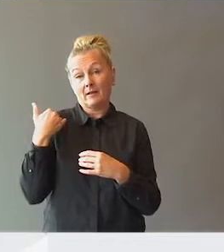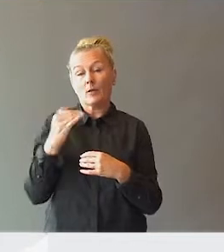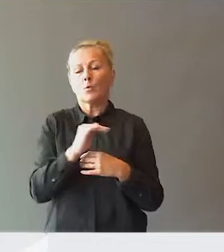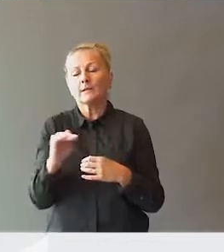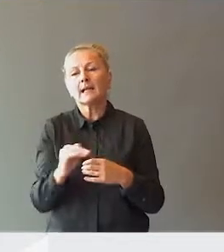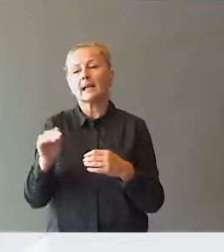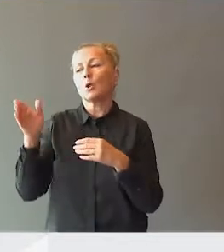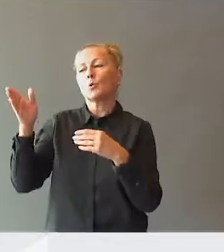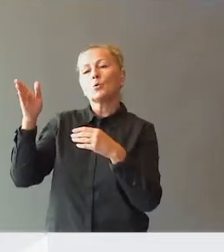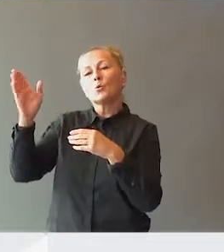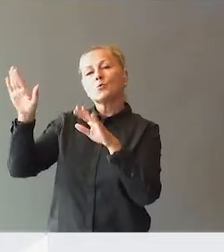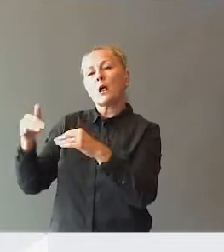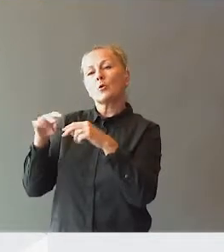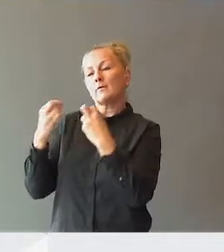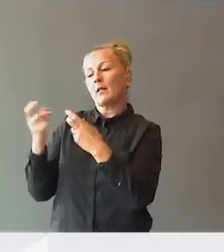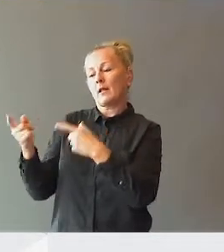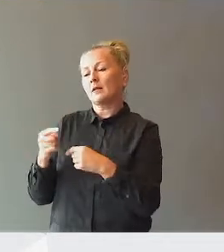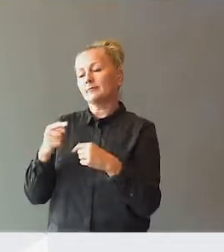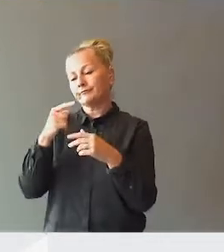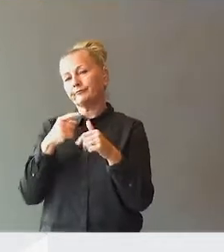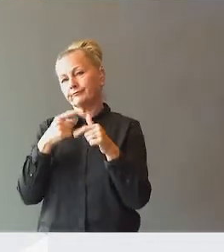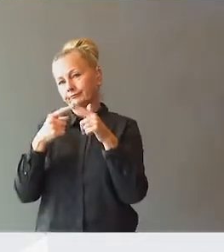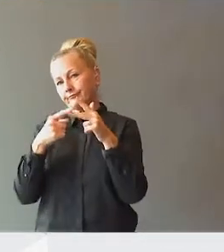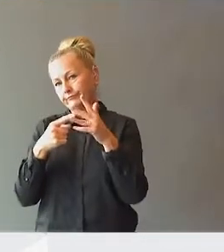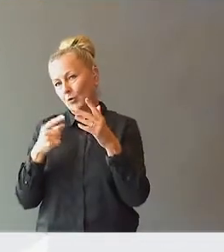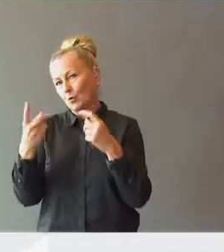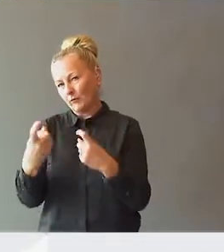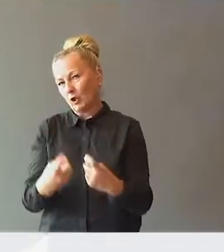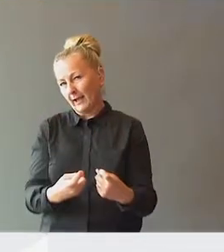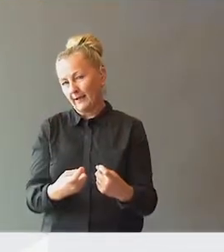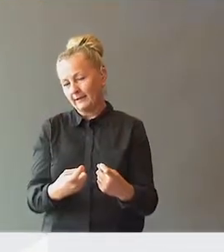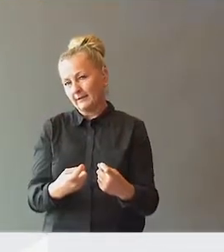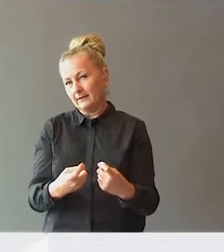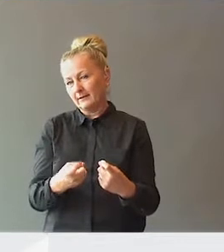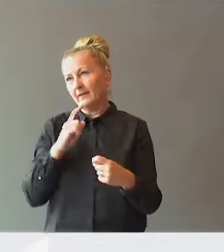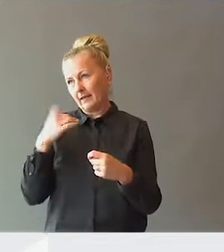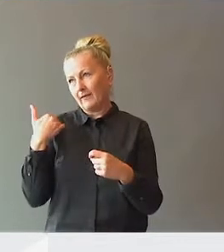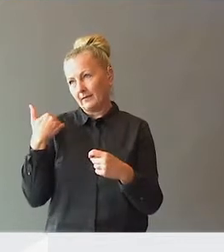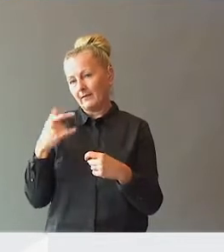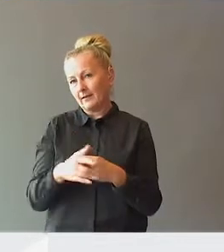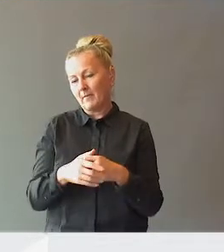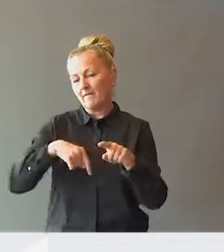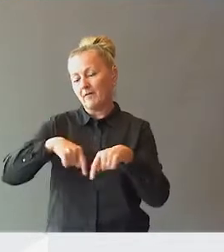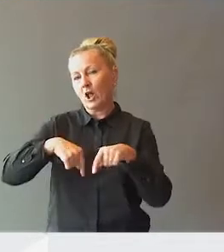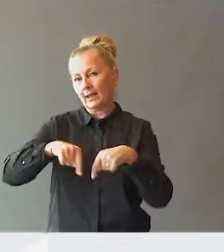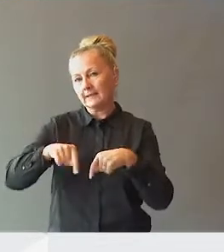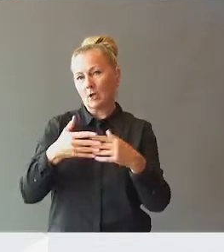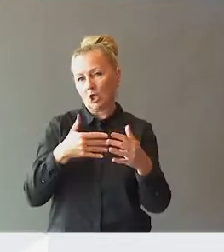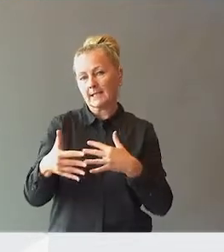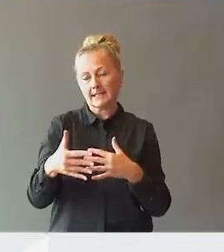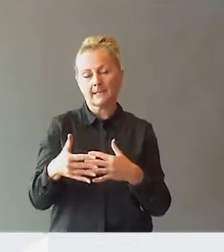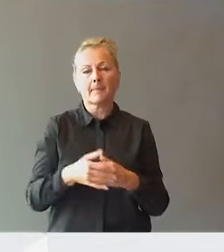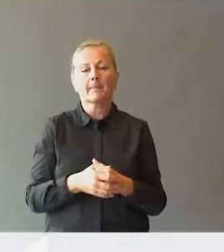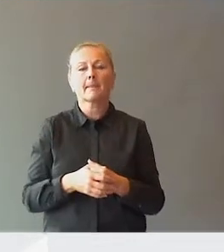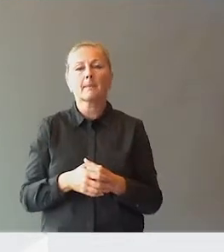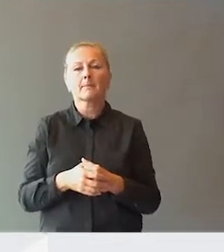Nordalutvalget peker på noen utfordringer. Vi har allerede vært inne på det. har også nevnt dette med forvaltningspraksisen.